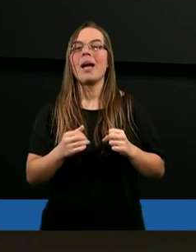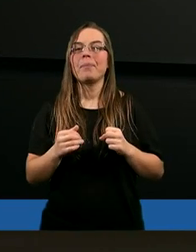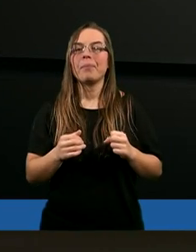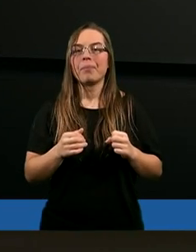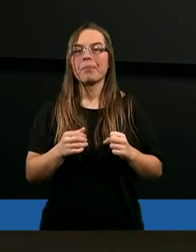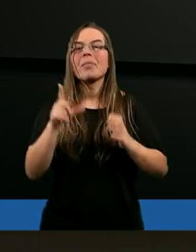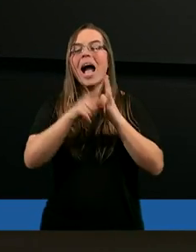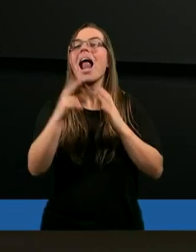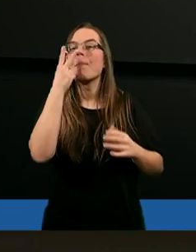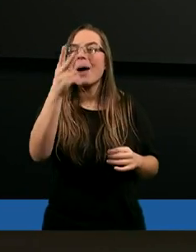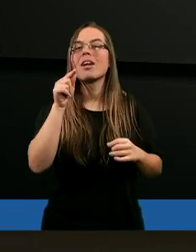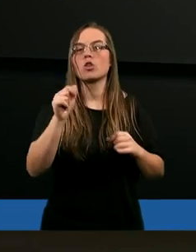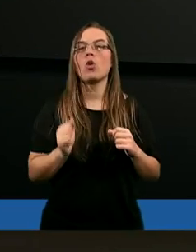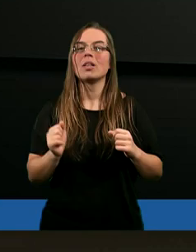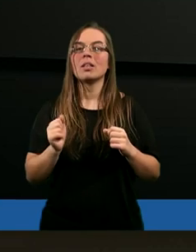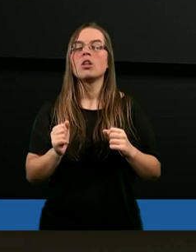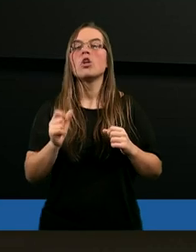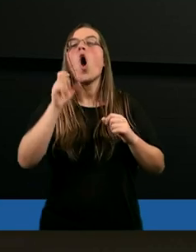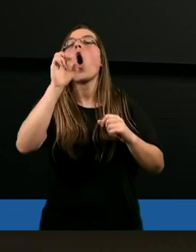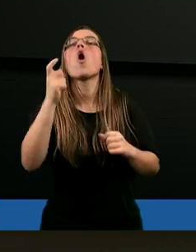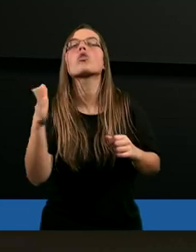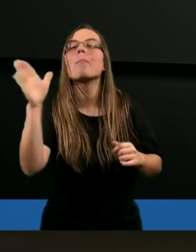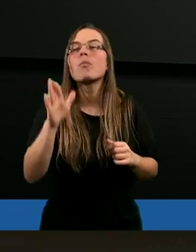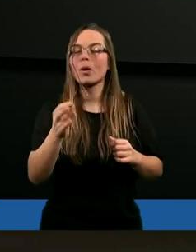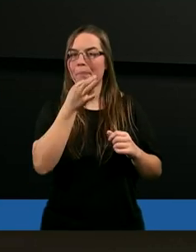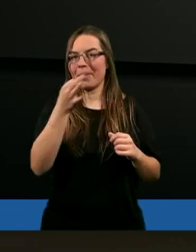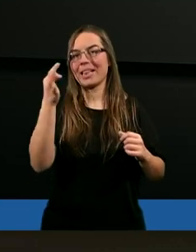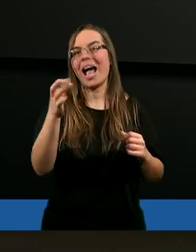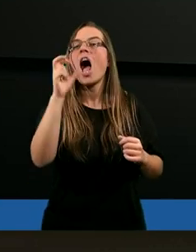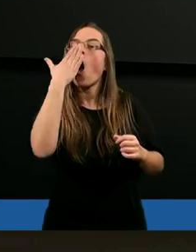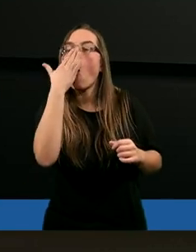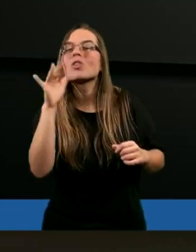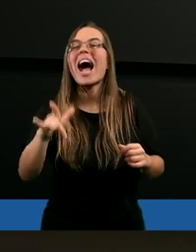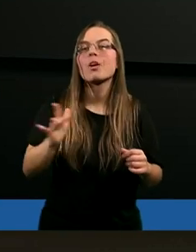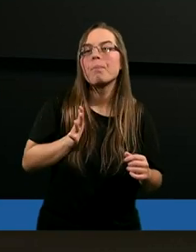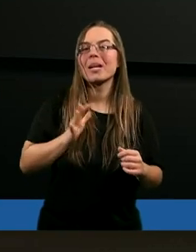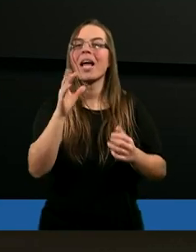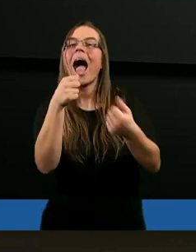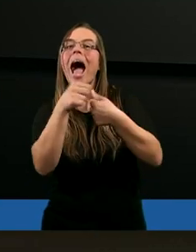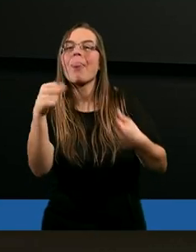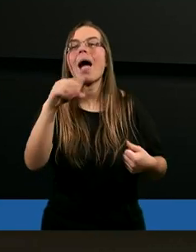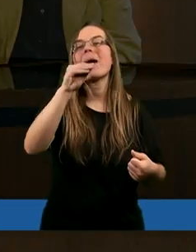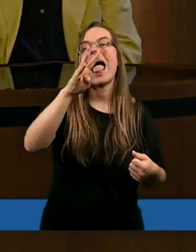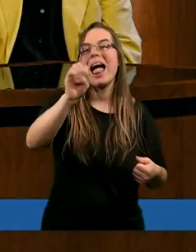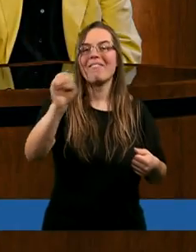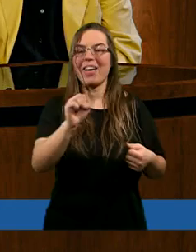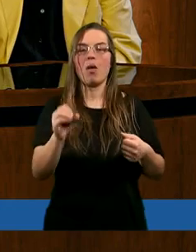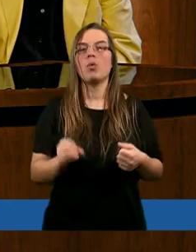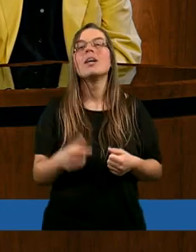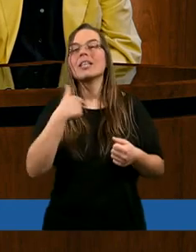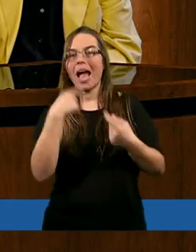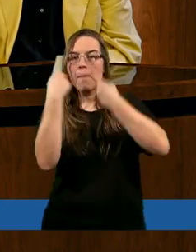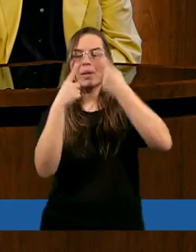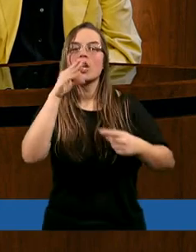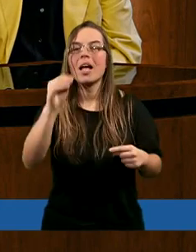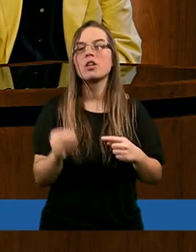Ale o co Bóg pyta? Chociażby Adama i Ewę. Ja